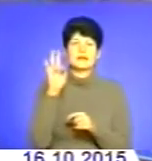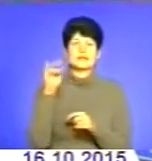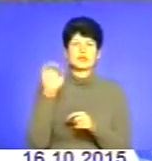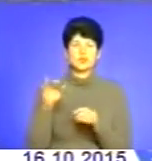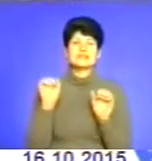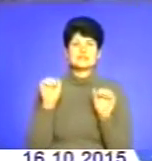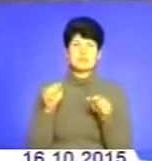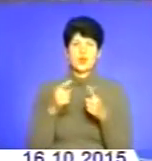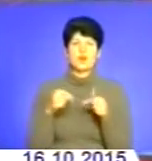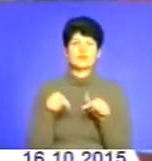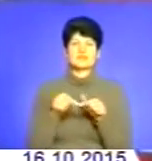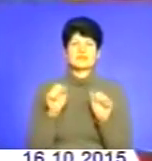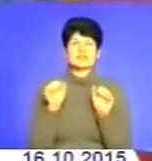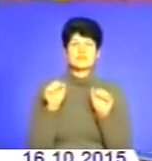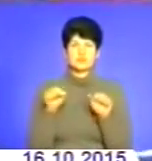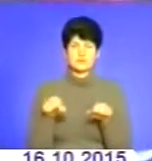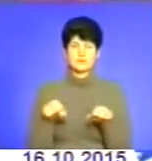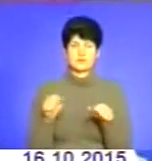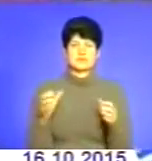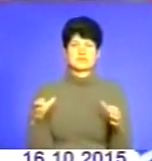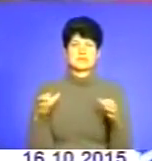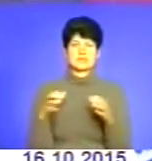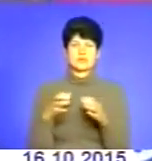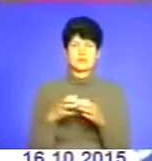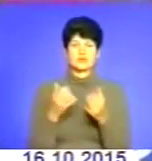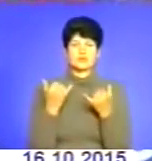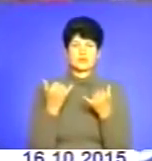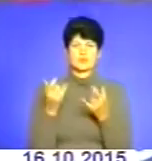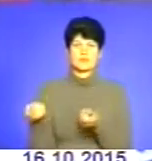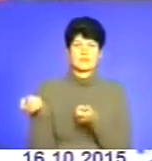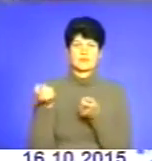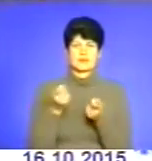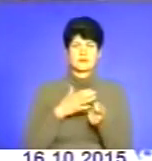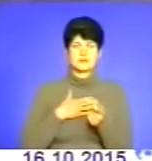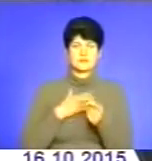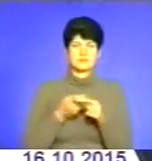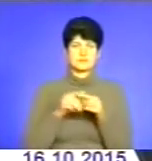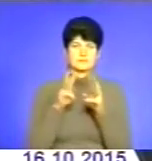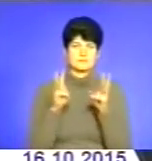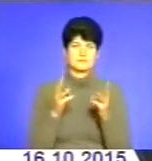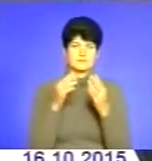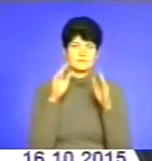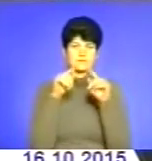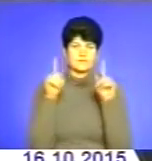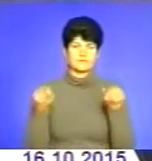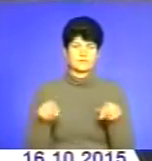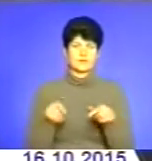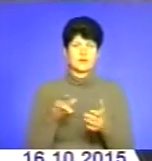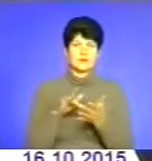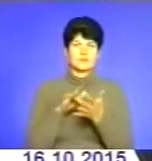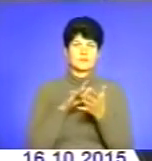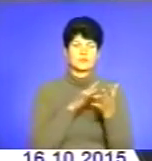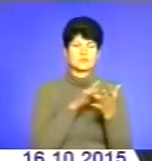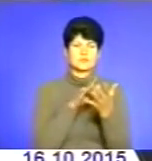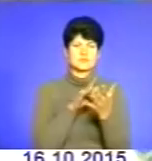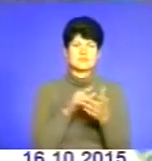то організувати, зумів нас з'єднати до кубки і сьогодні привезти нам таку святиню. По маршруту руху хресного ходу